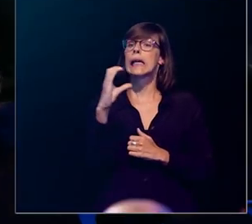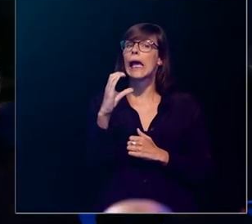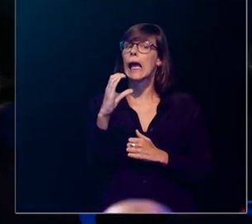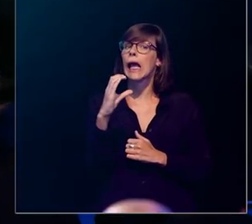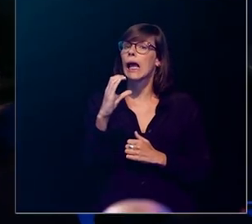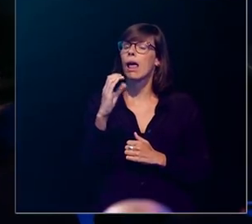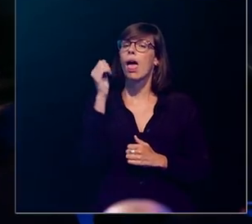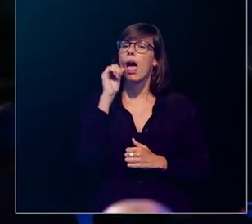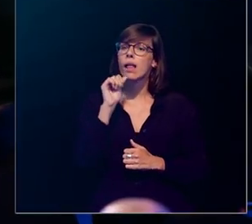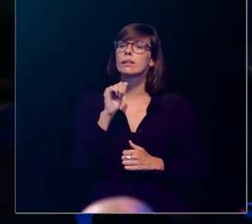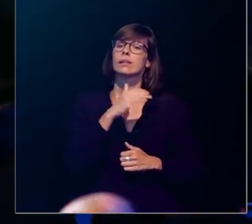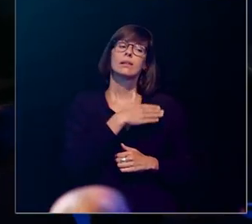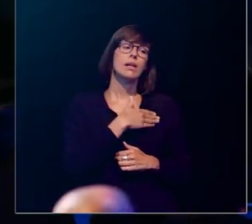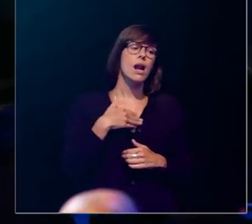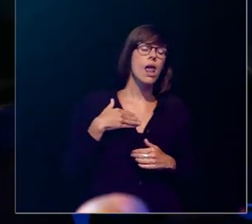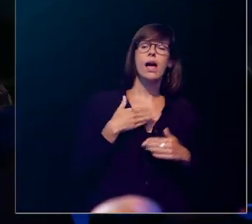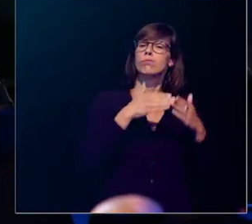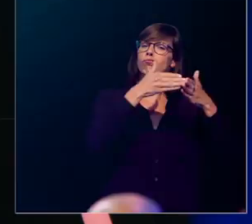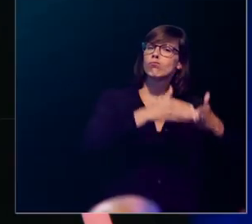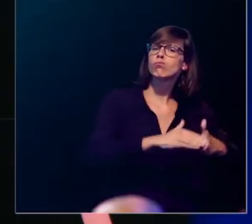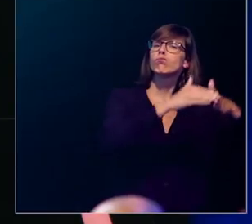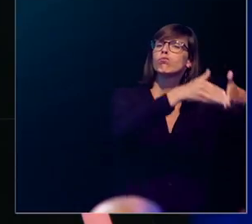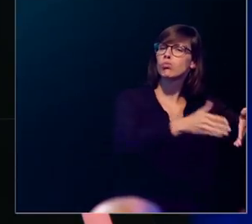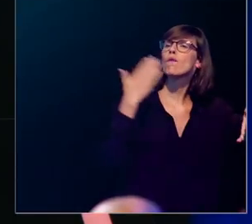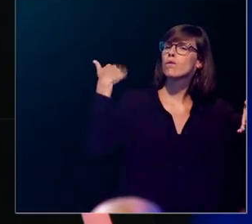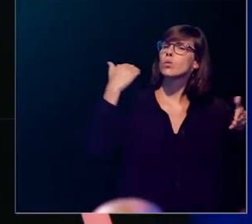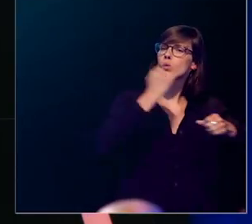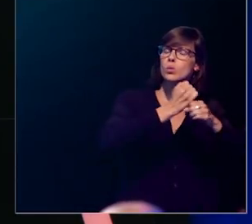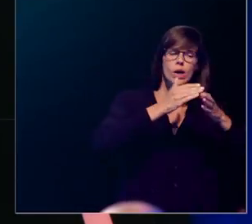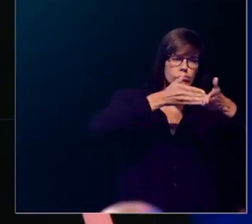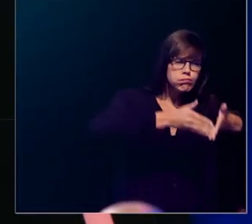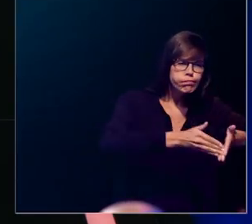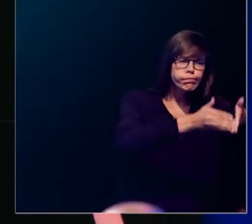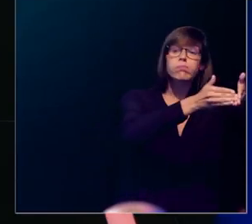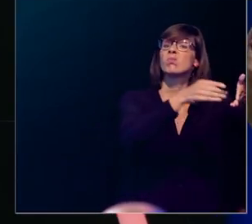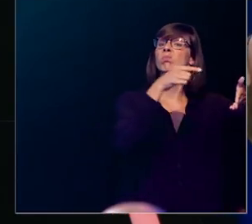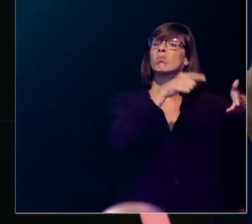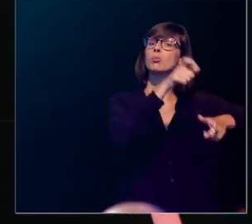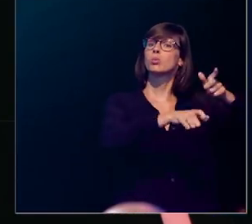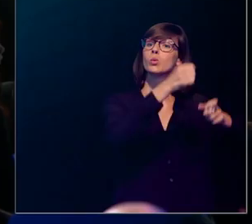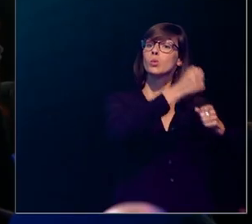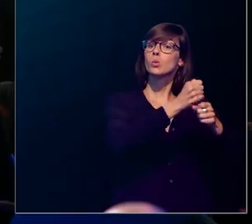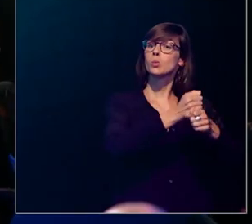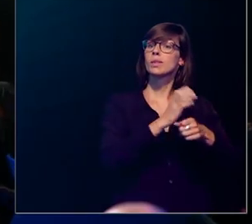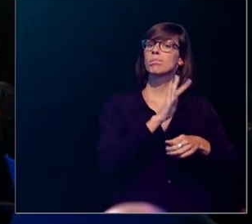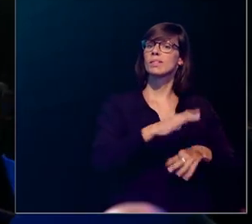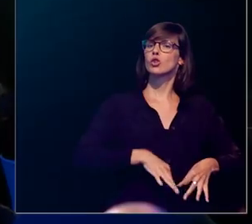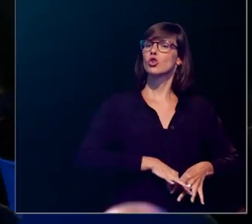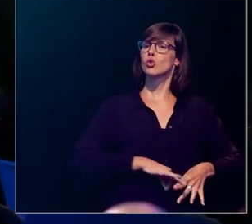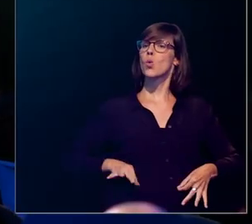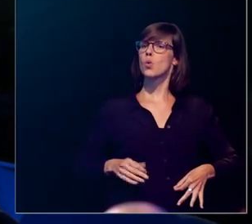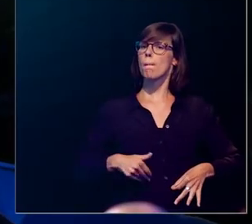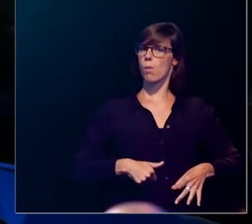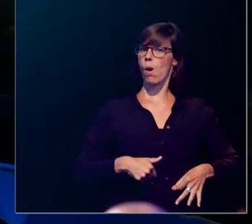Wanneer men lange zeevaarten ondernam, dan kregen de scheepvaarders scheurbuik door